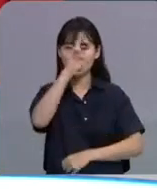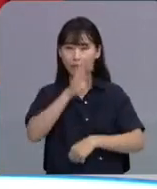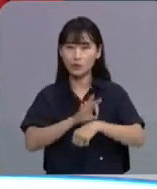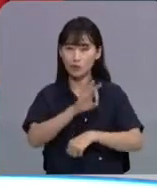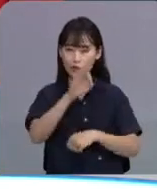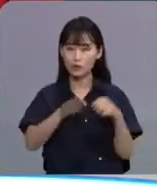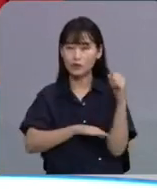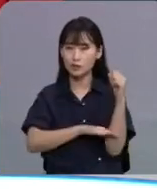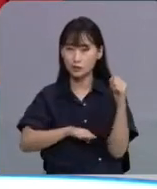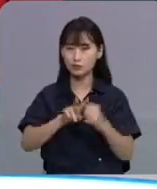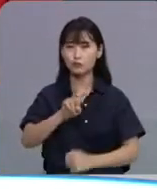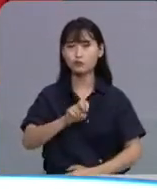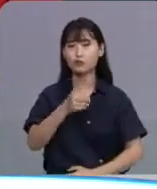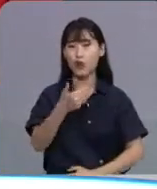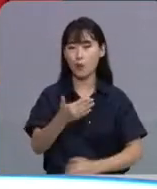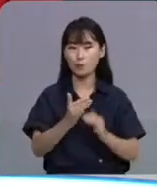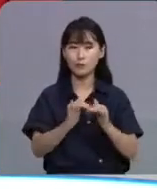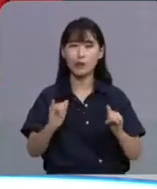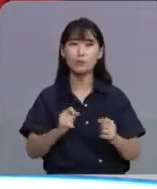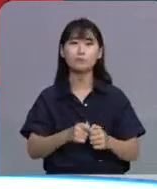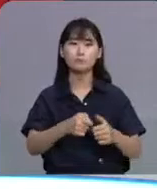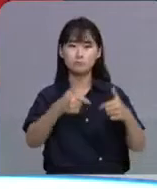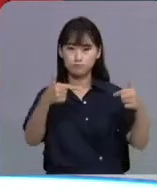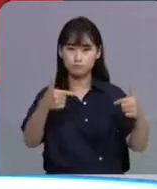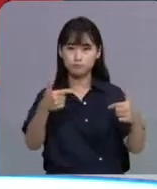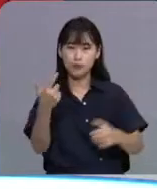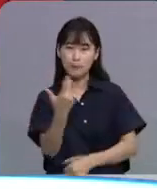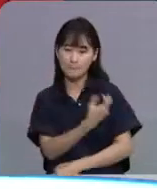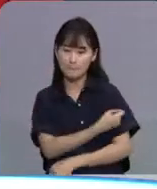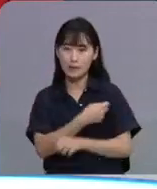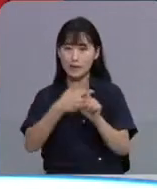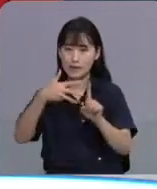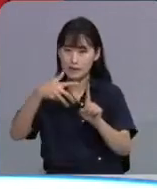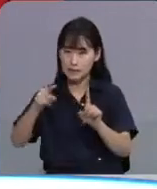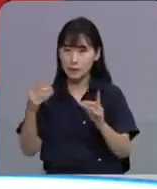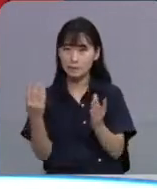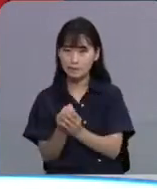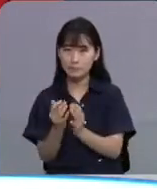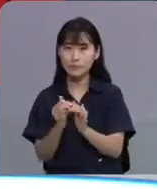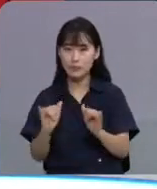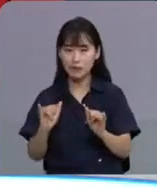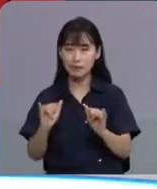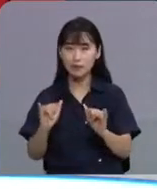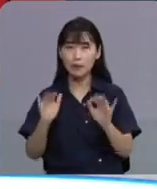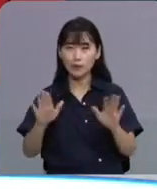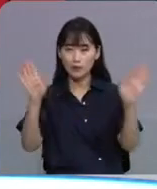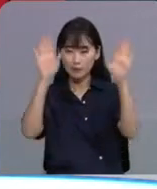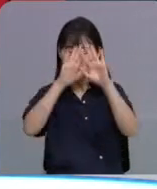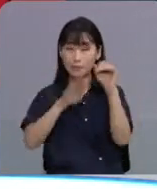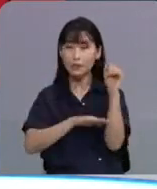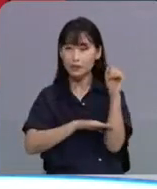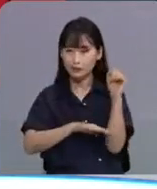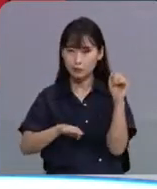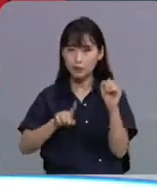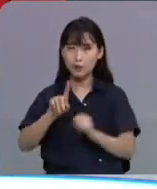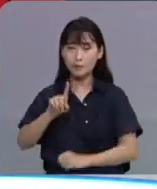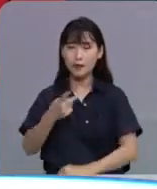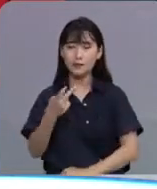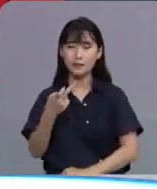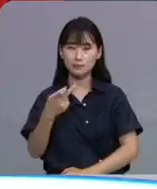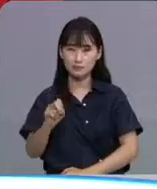29명 늘었습니다. 백신 1차 누적 접종자는 오늘 새벽 0시 기준 112만